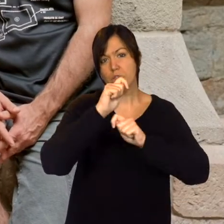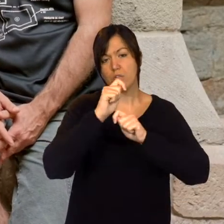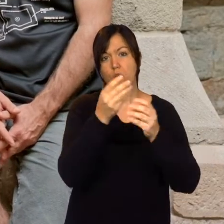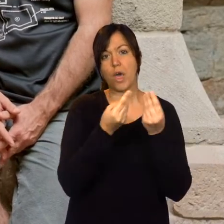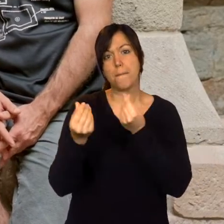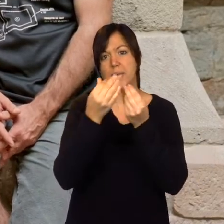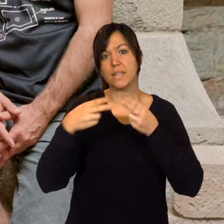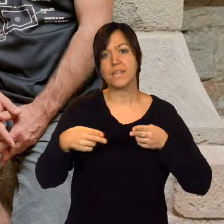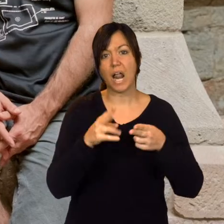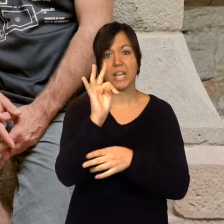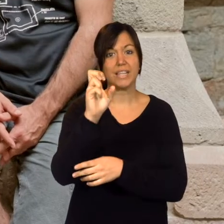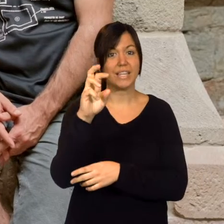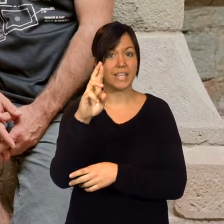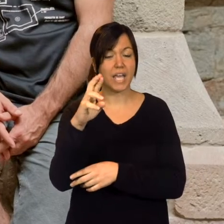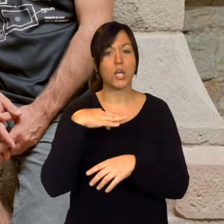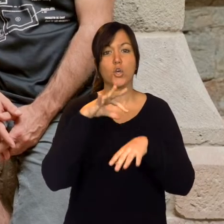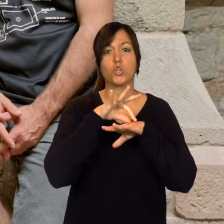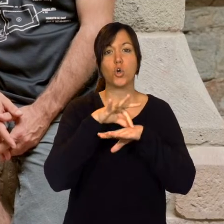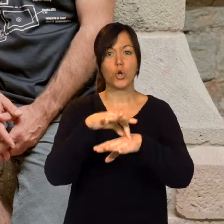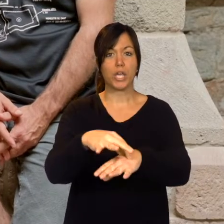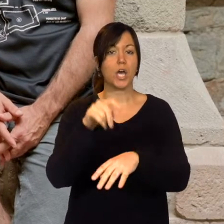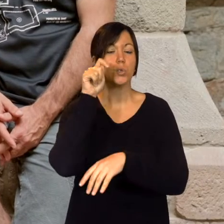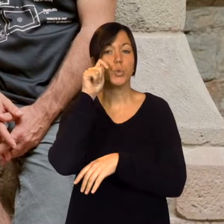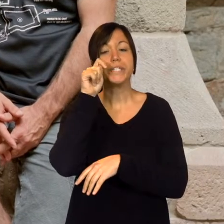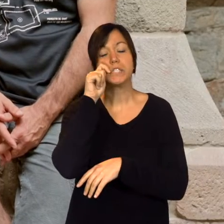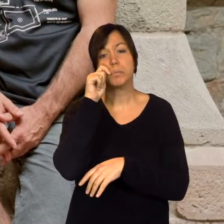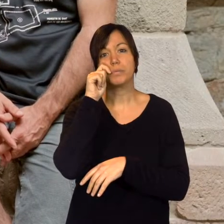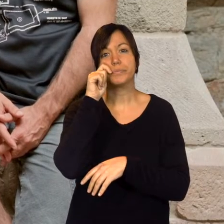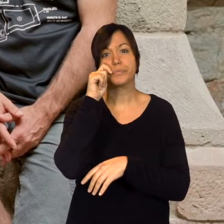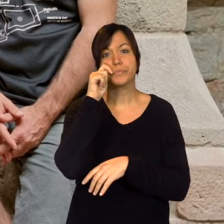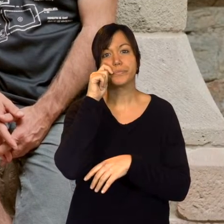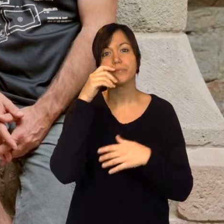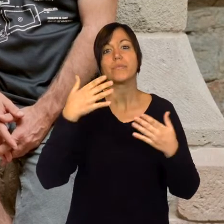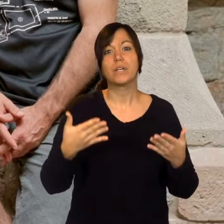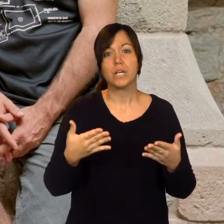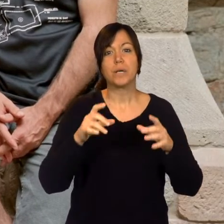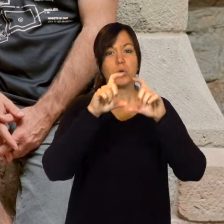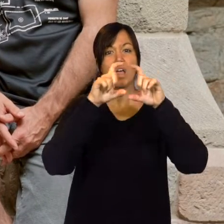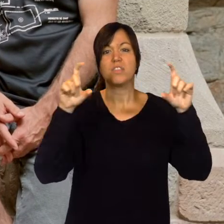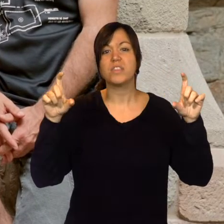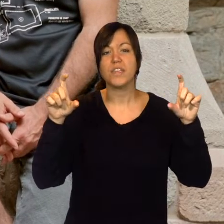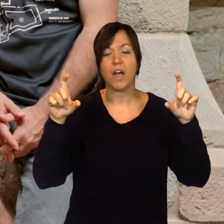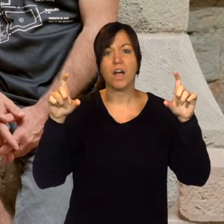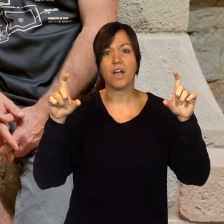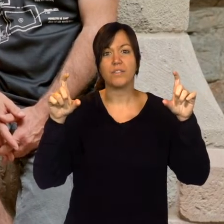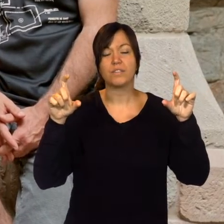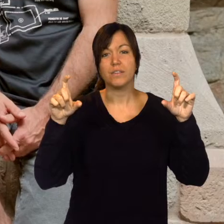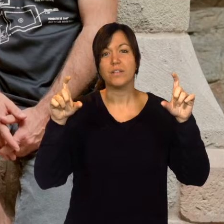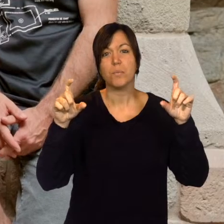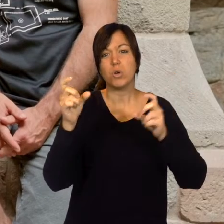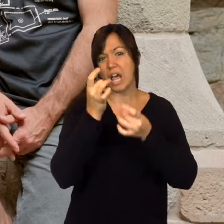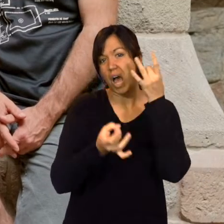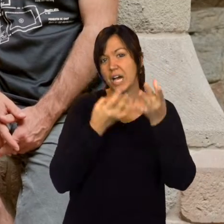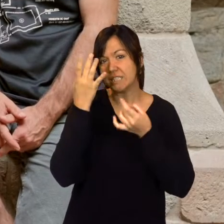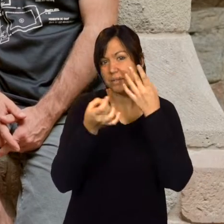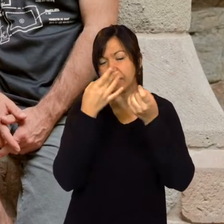'Associació de Centro de Educació Ambiental Altert. Soc, fet, guia de turisme i portem des de l'entitat, portem